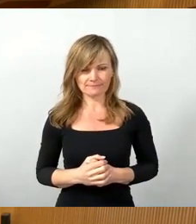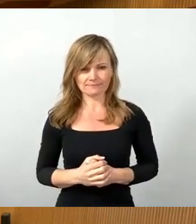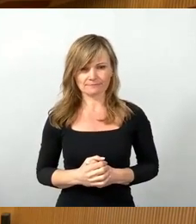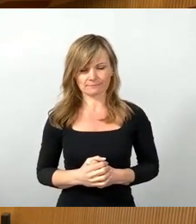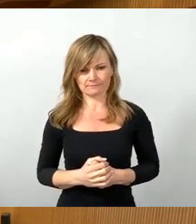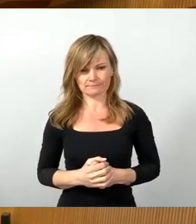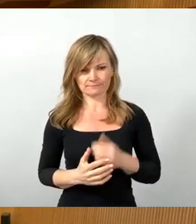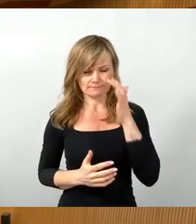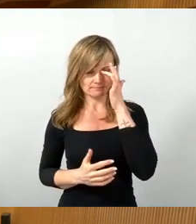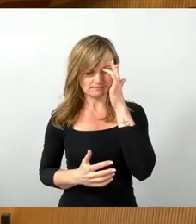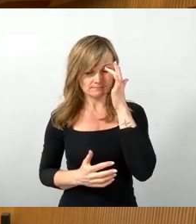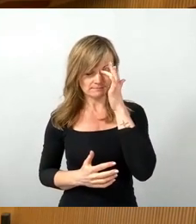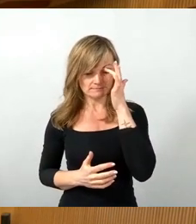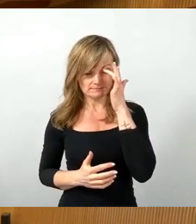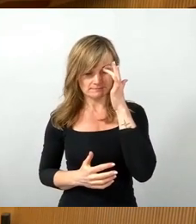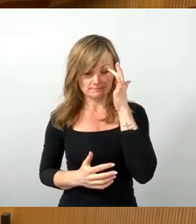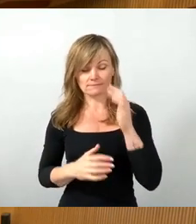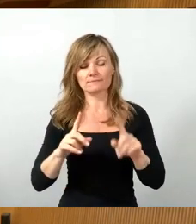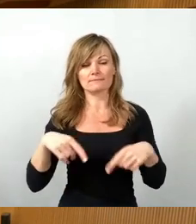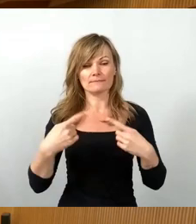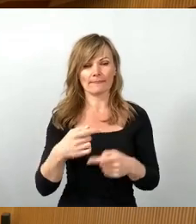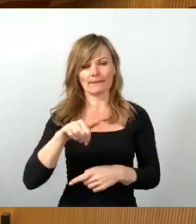So, als Nächstes die SPD-Fraktion, Herr Engel.